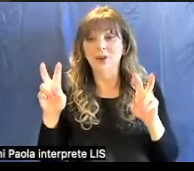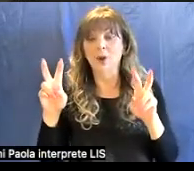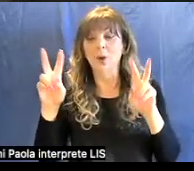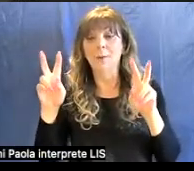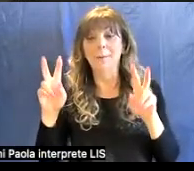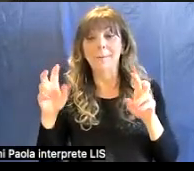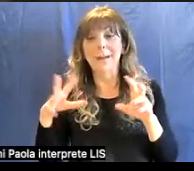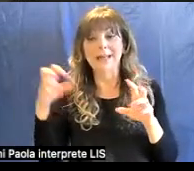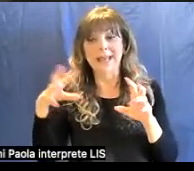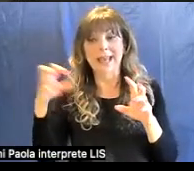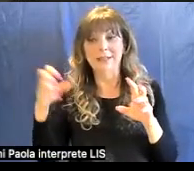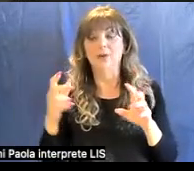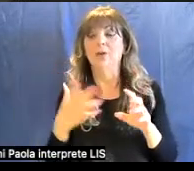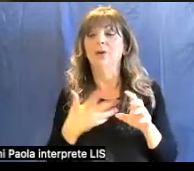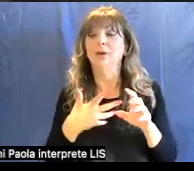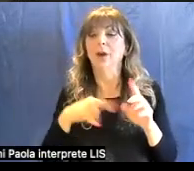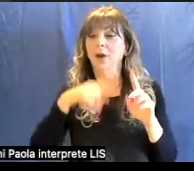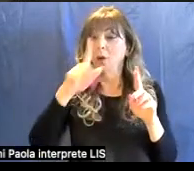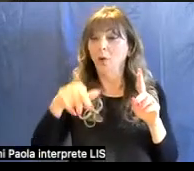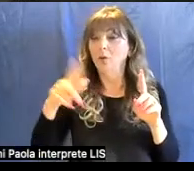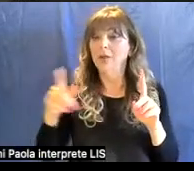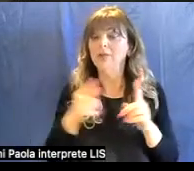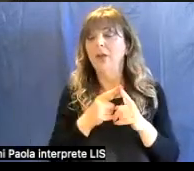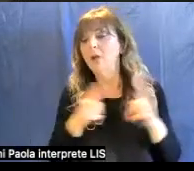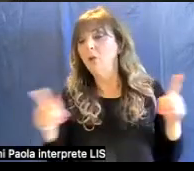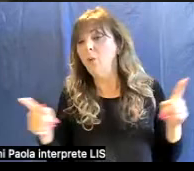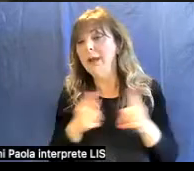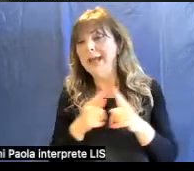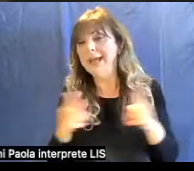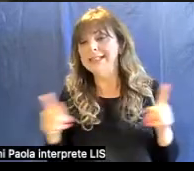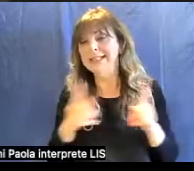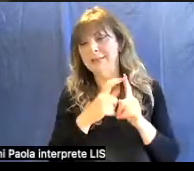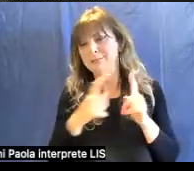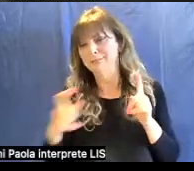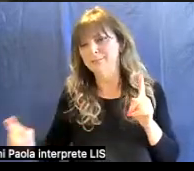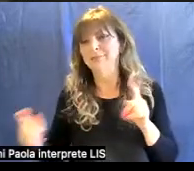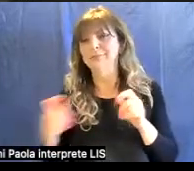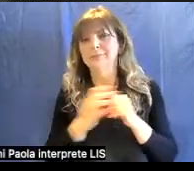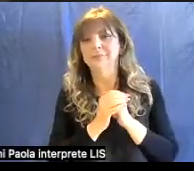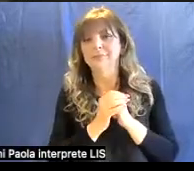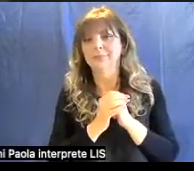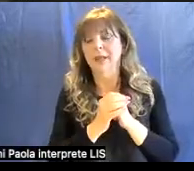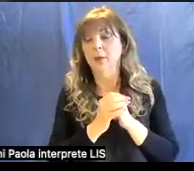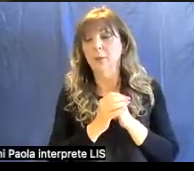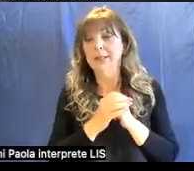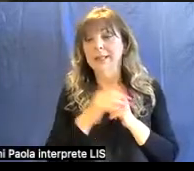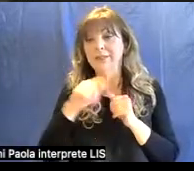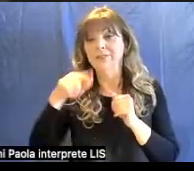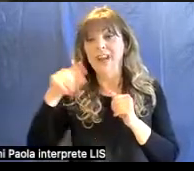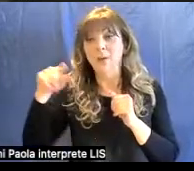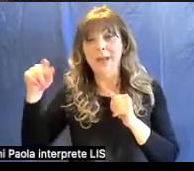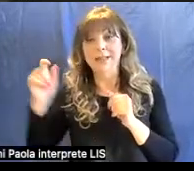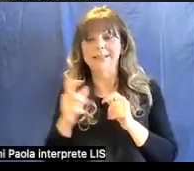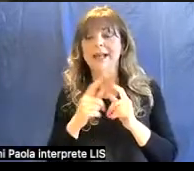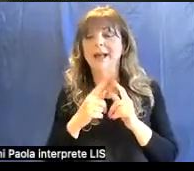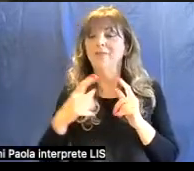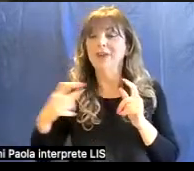una lunghezza d'onda variabile e, di conseguenza, una frequenza variabile